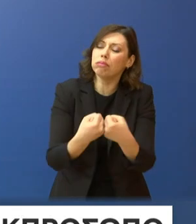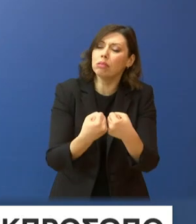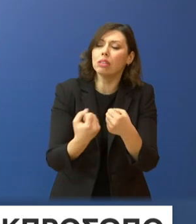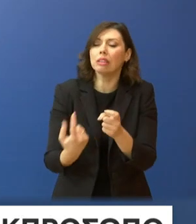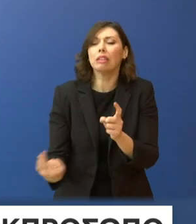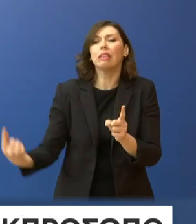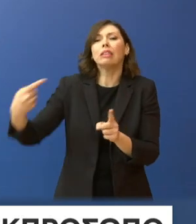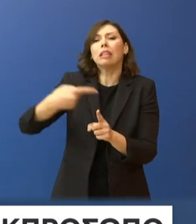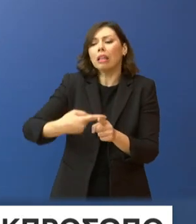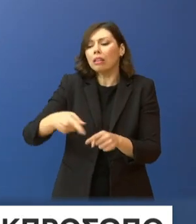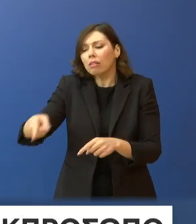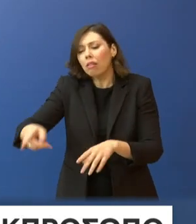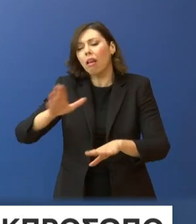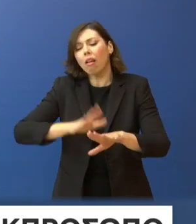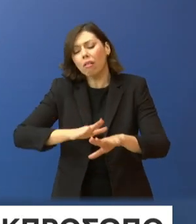κυβερνητίας.